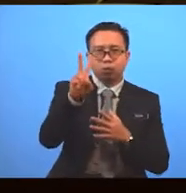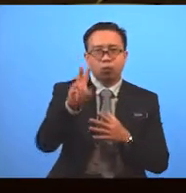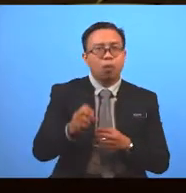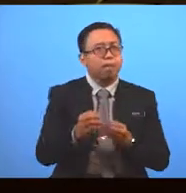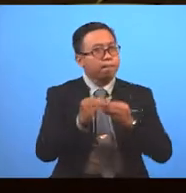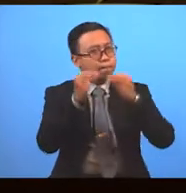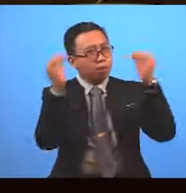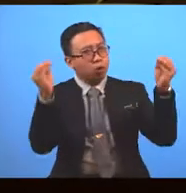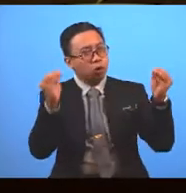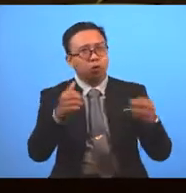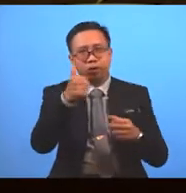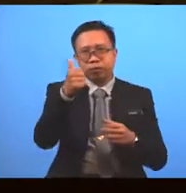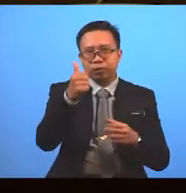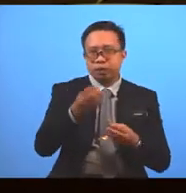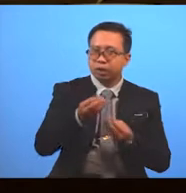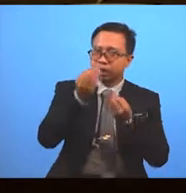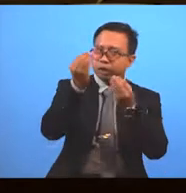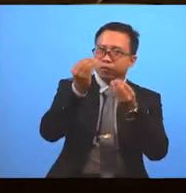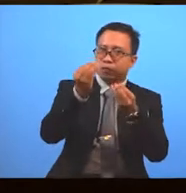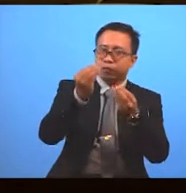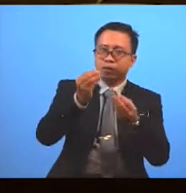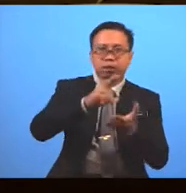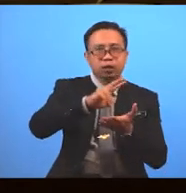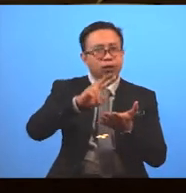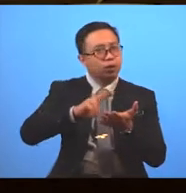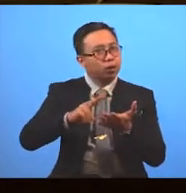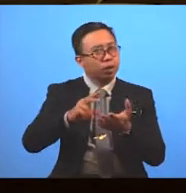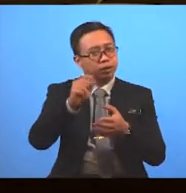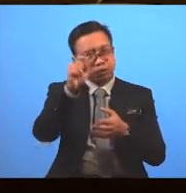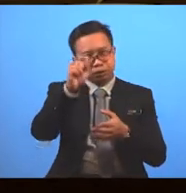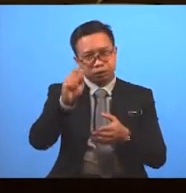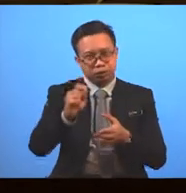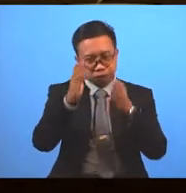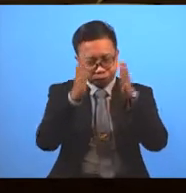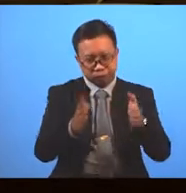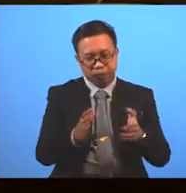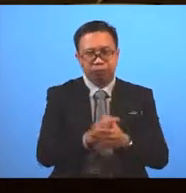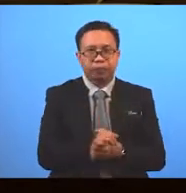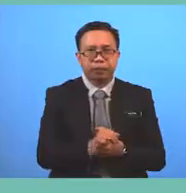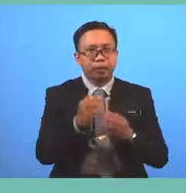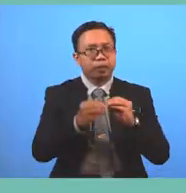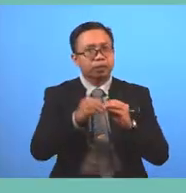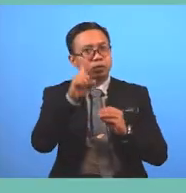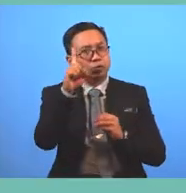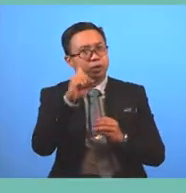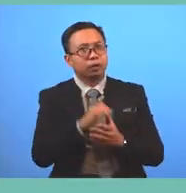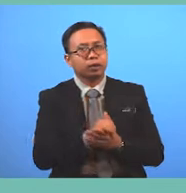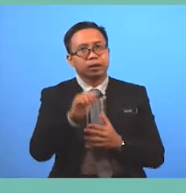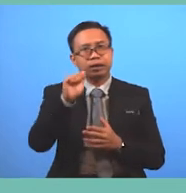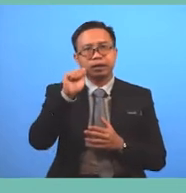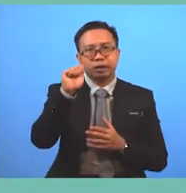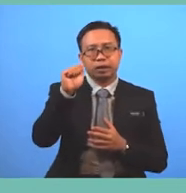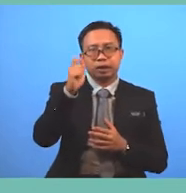effective in giving the writer's impression of the film Number one A.